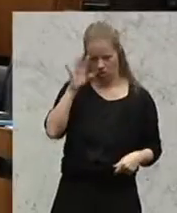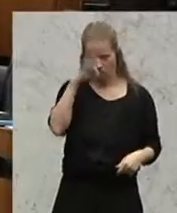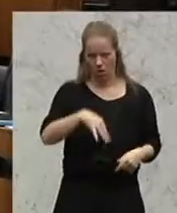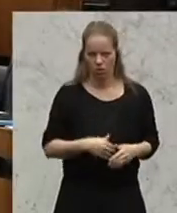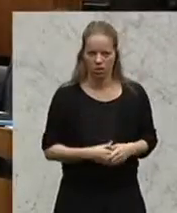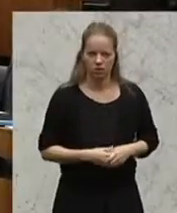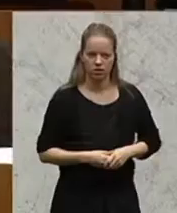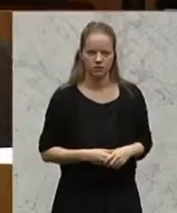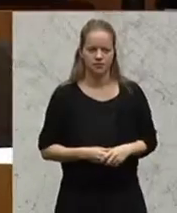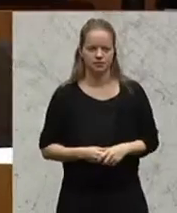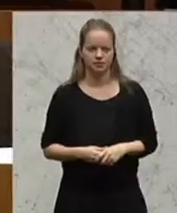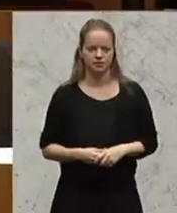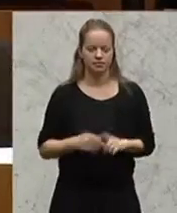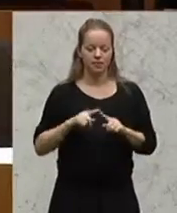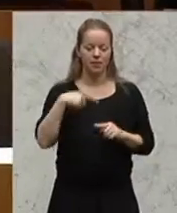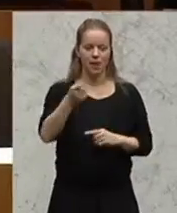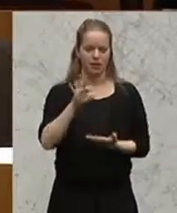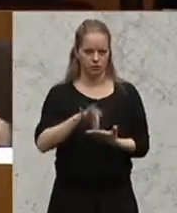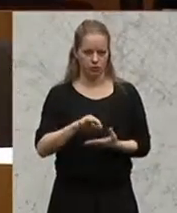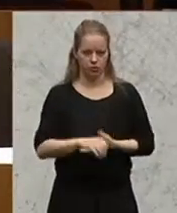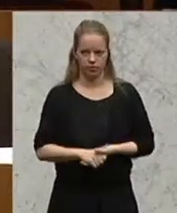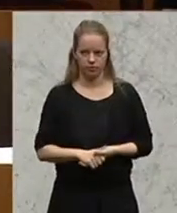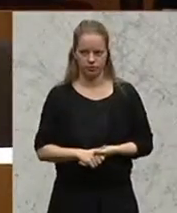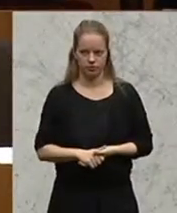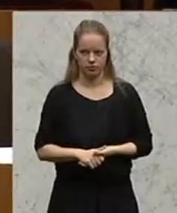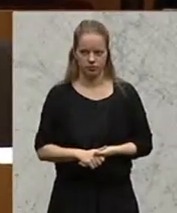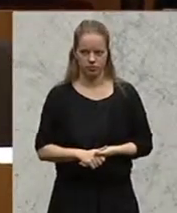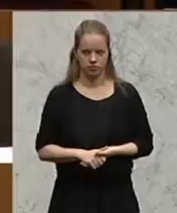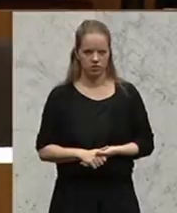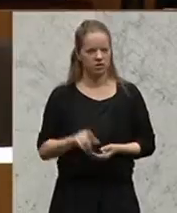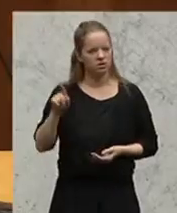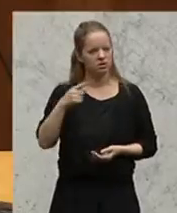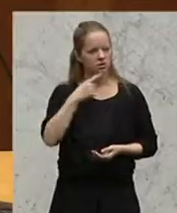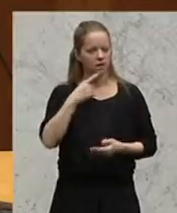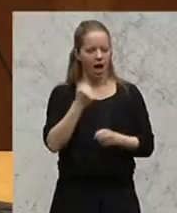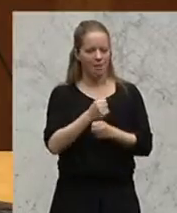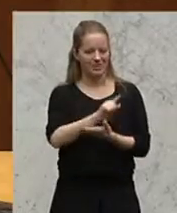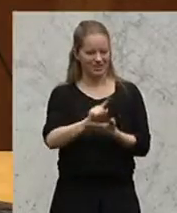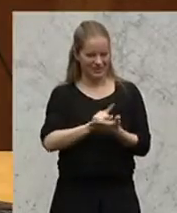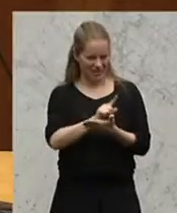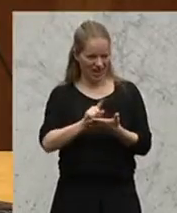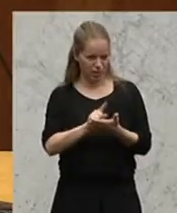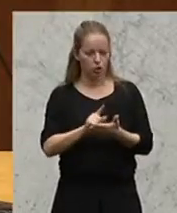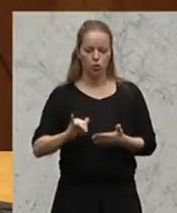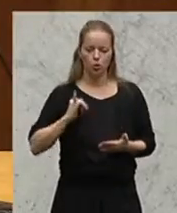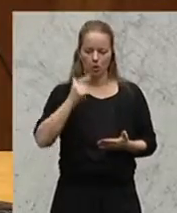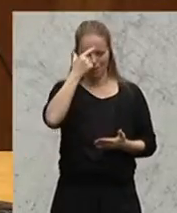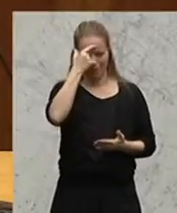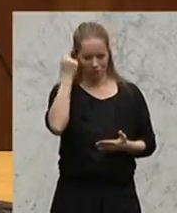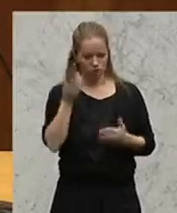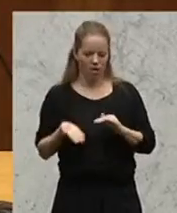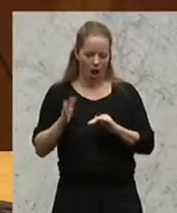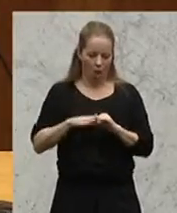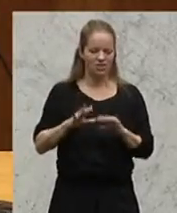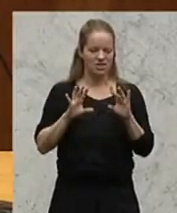Schauen wir uns den nächsten Punkt an. Sie erhöhen die tägliche Arbeitszeit von jungen Menschen auf bis